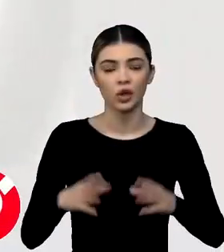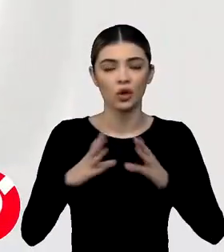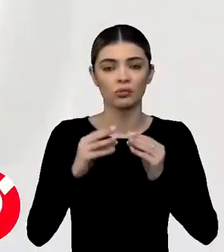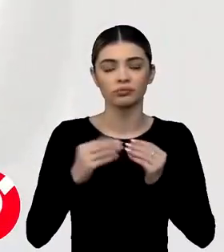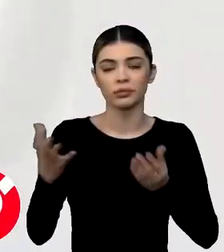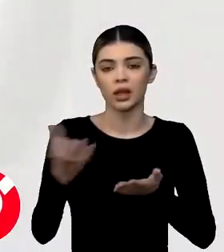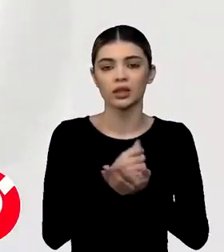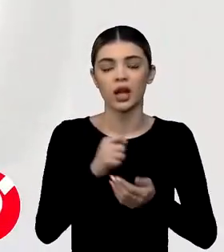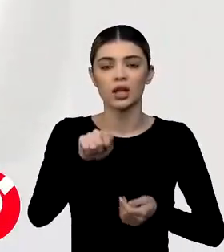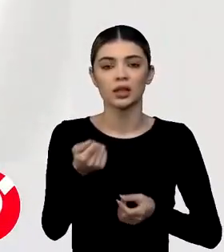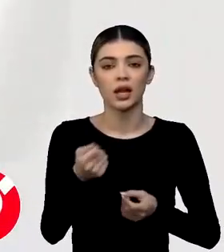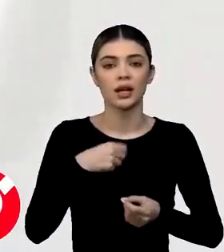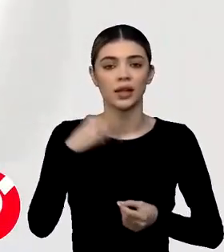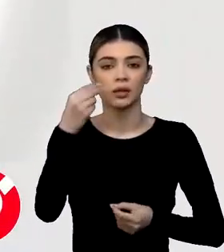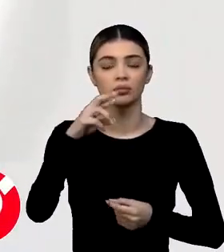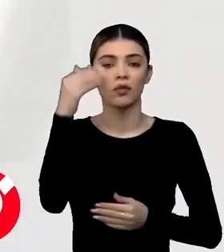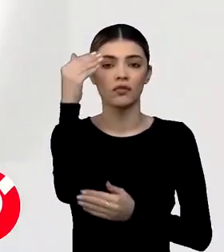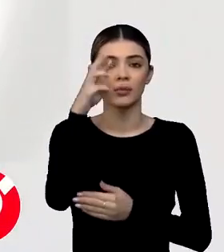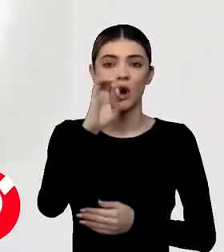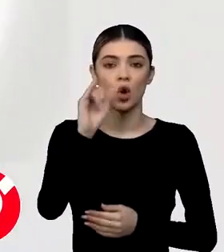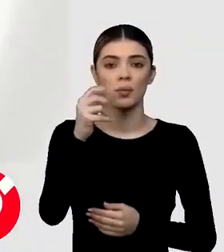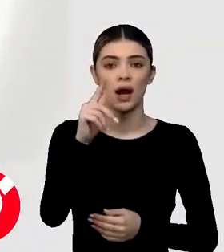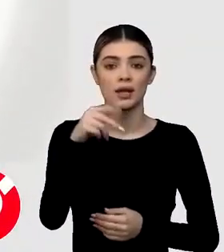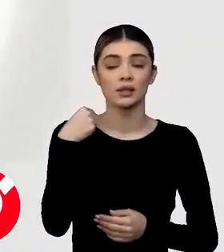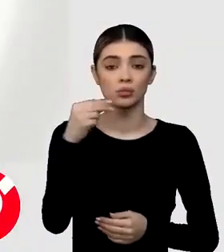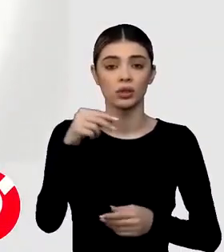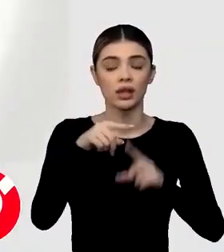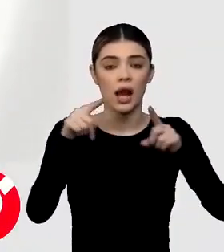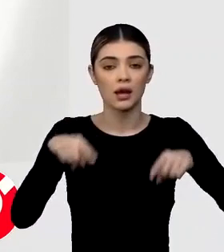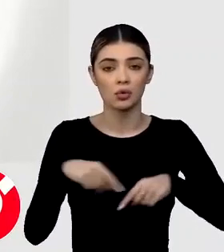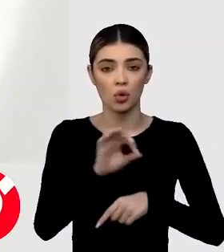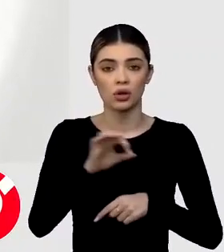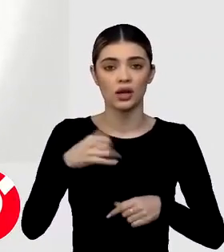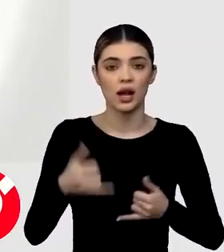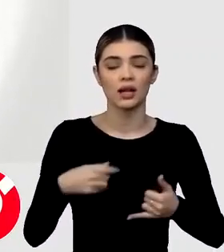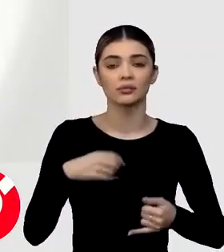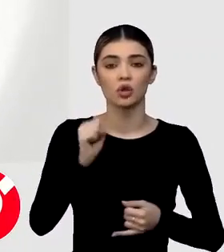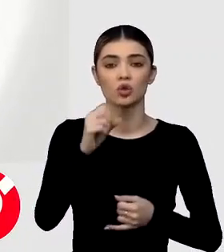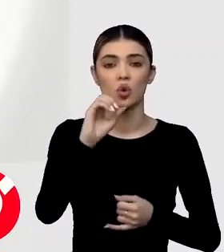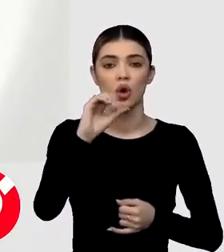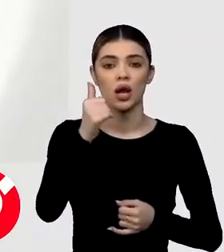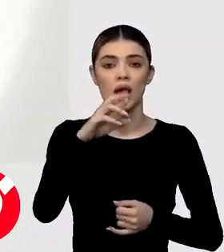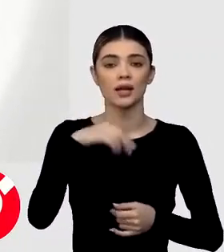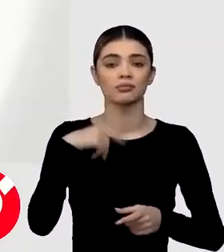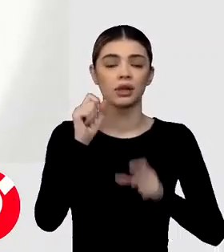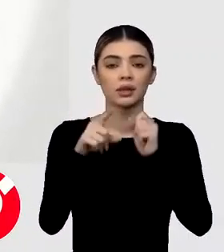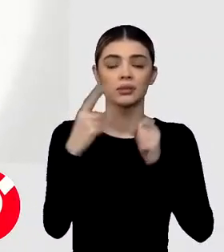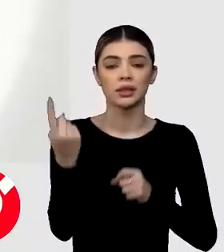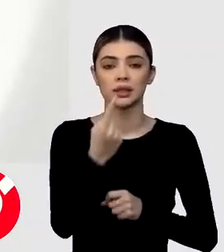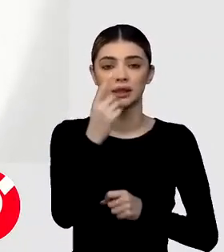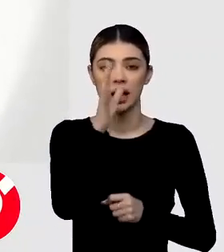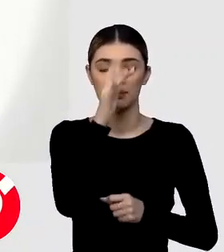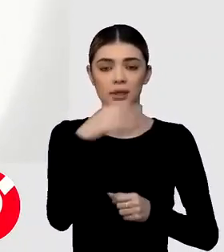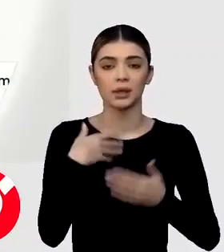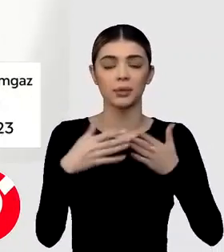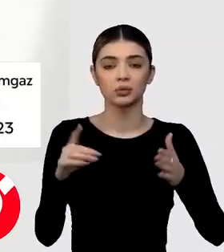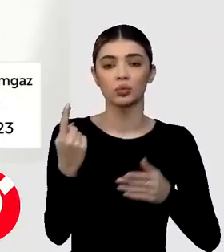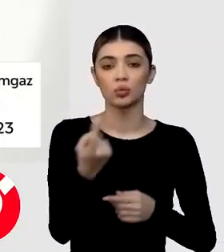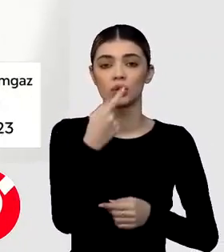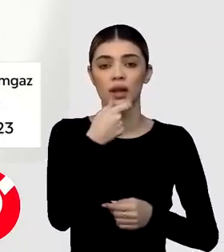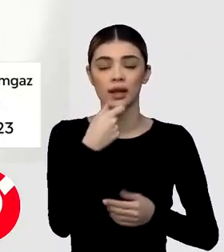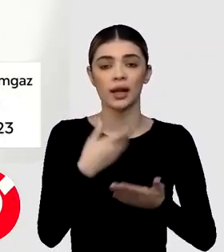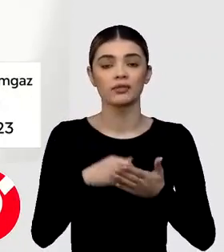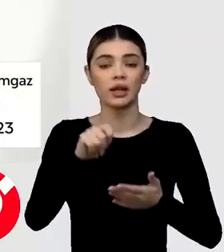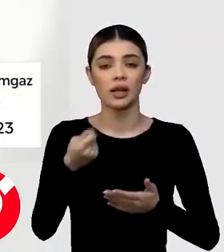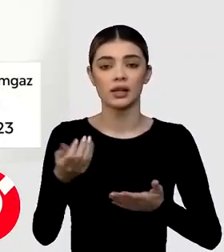România ia gaze din Azerbaijan. RomGaz semnează astăzi un contract cu SOCAR pentru furnizarea de pe 1 aprilie timp